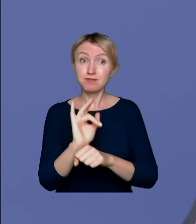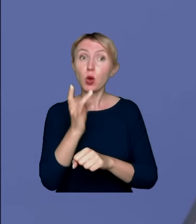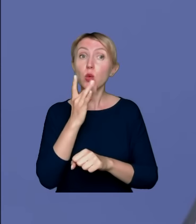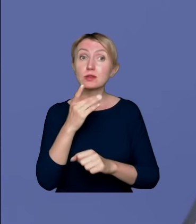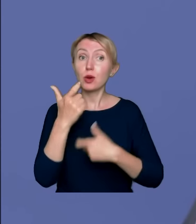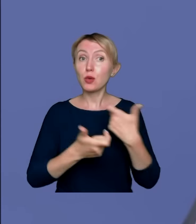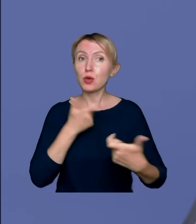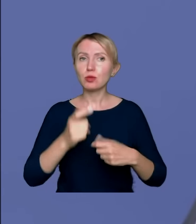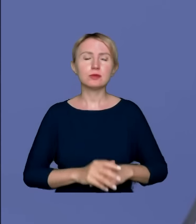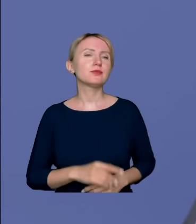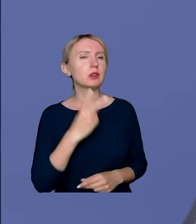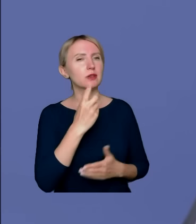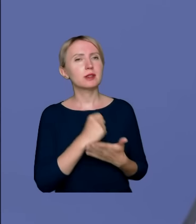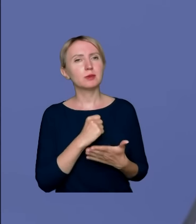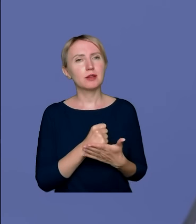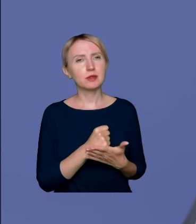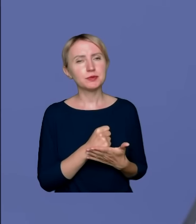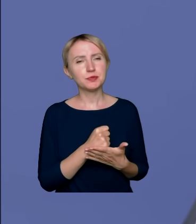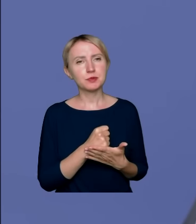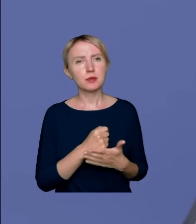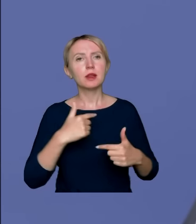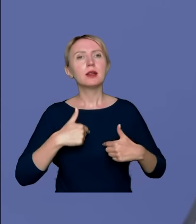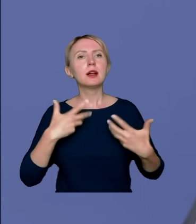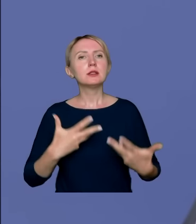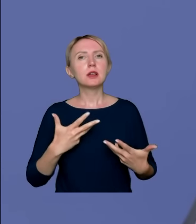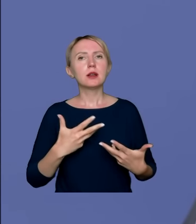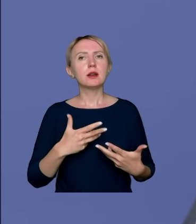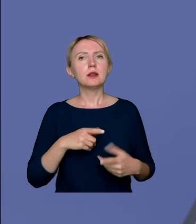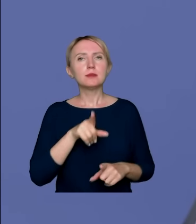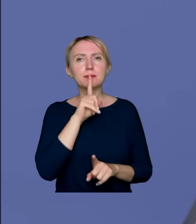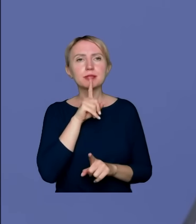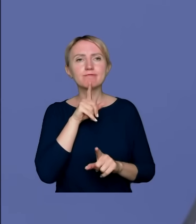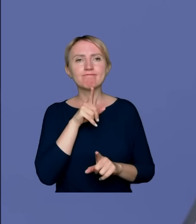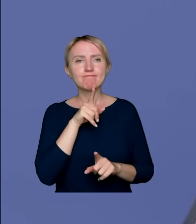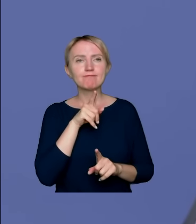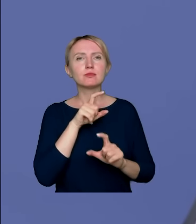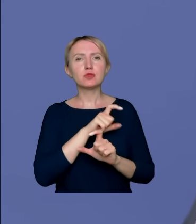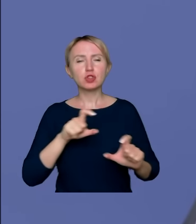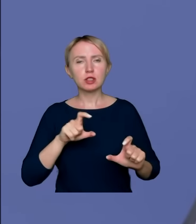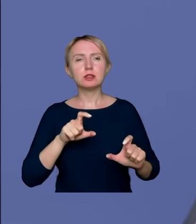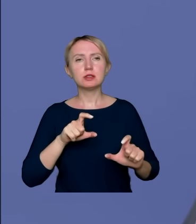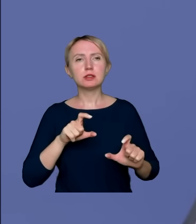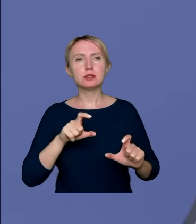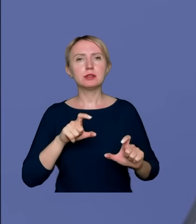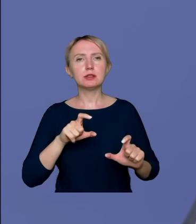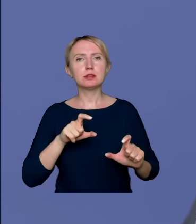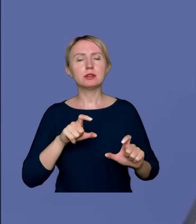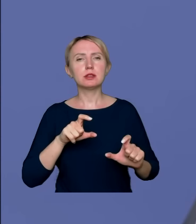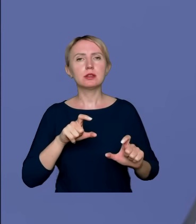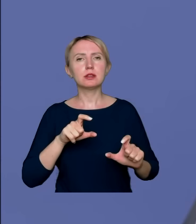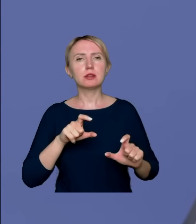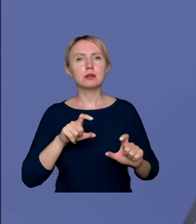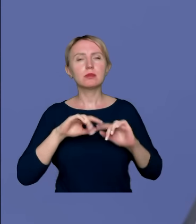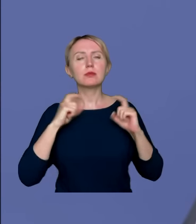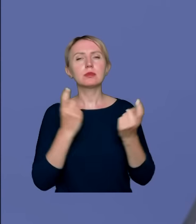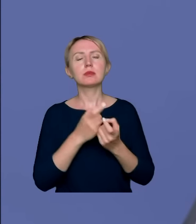To są dwie rzeczy. To, że chciano mi zamknąć usta podczas tej sesji parlamentu, znaczy